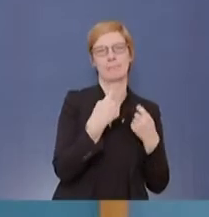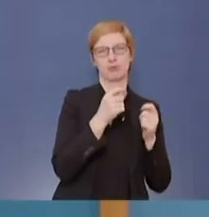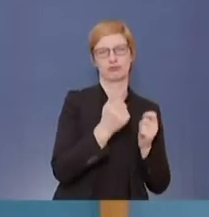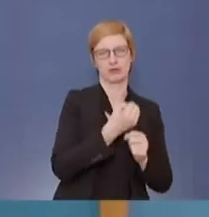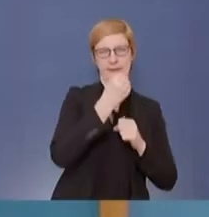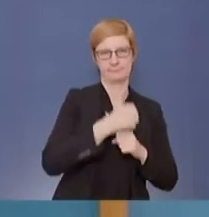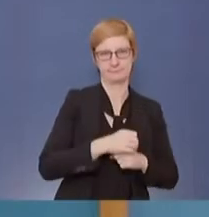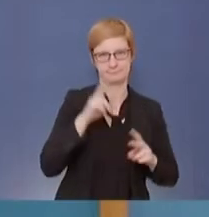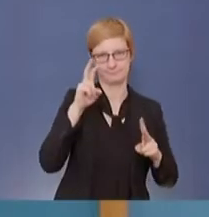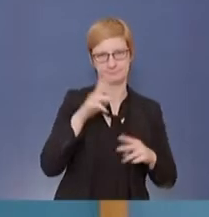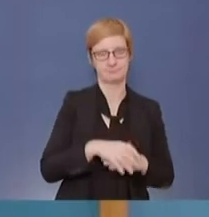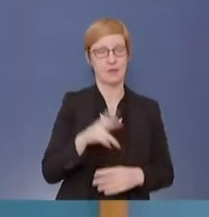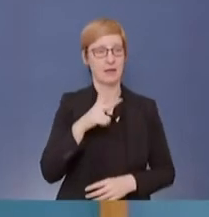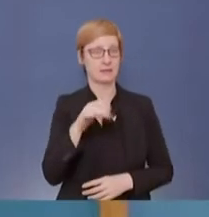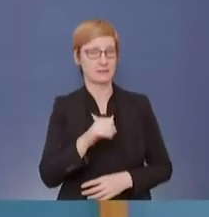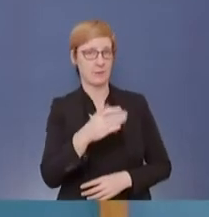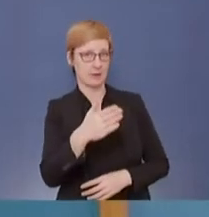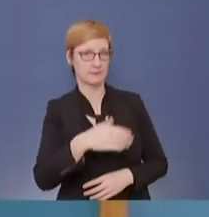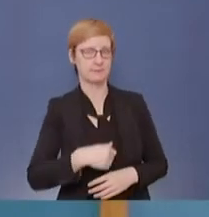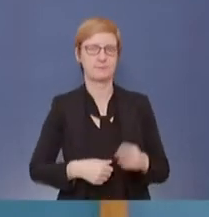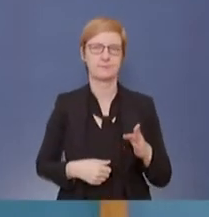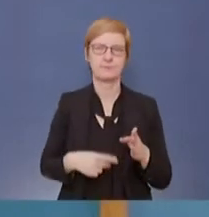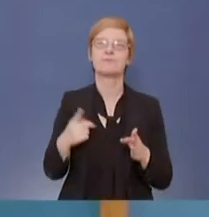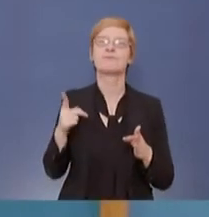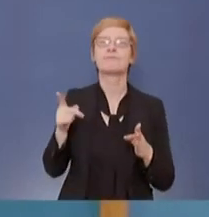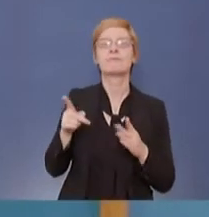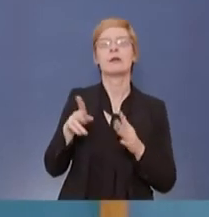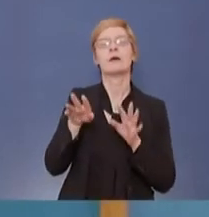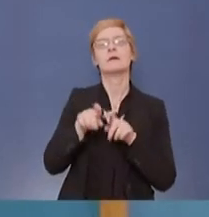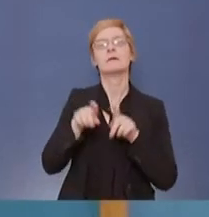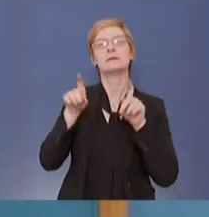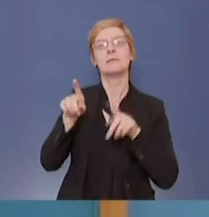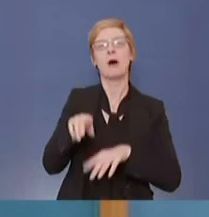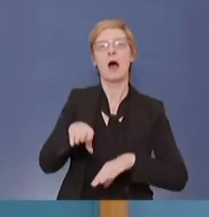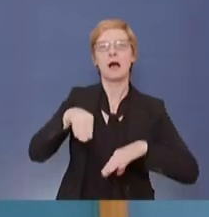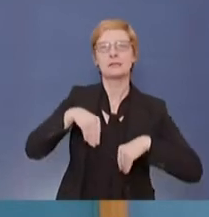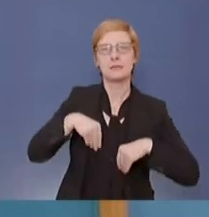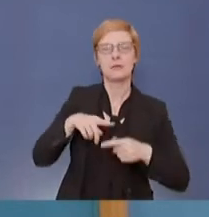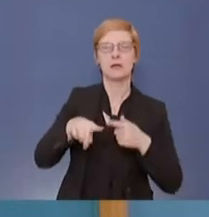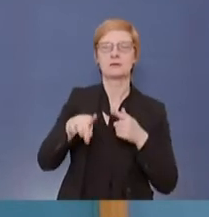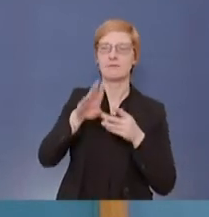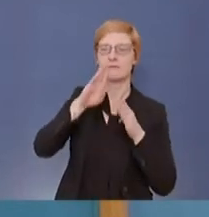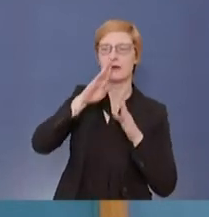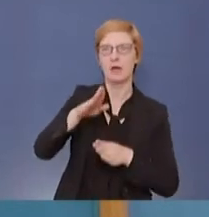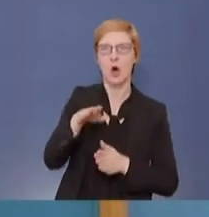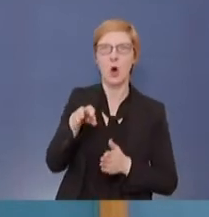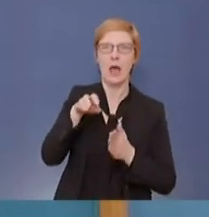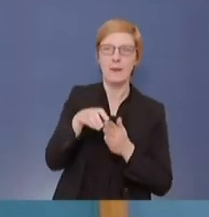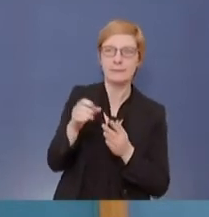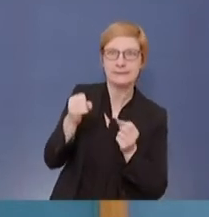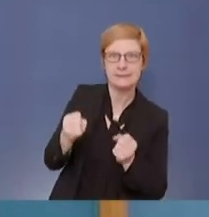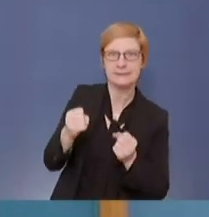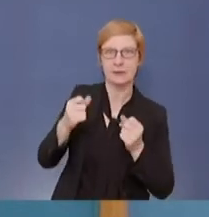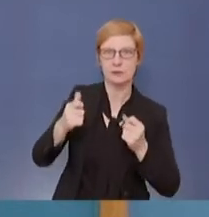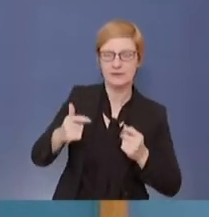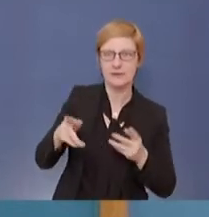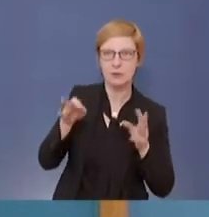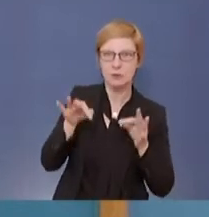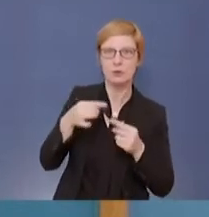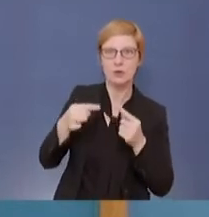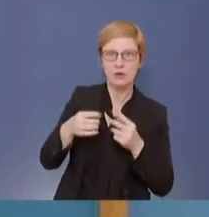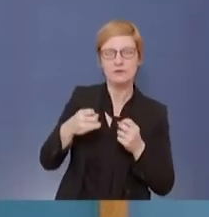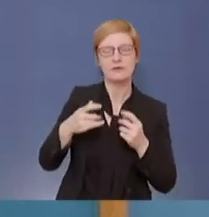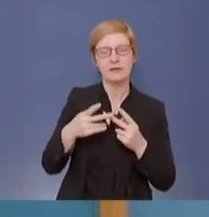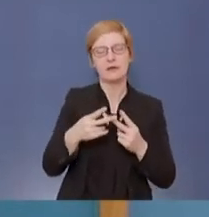dazu sagen darf, alle Argumente, die die Kollegen bezüglich Akzeptanz und Vertrauen in die App genannt haben, unterstütze ich hundertprozentig. Das hängt